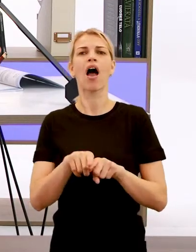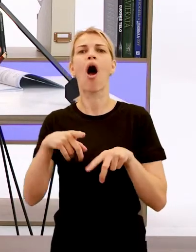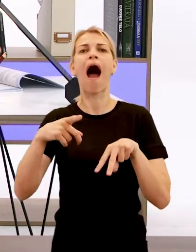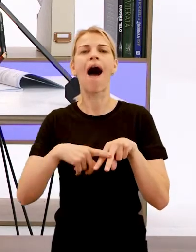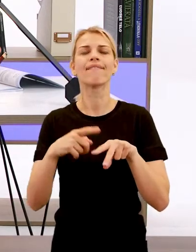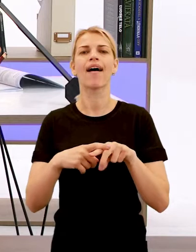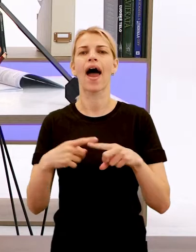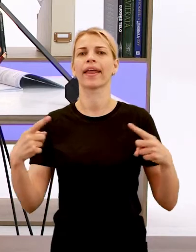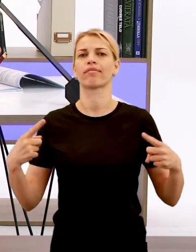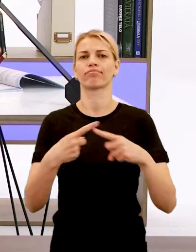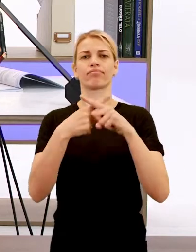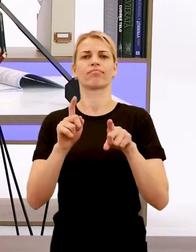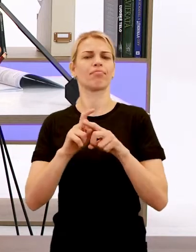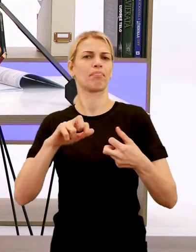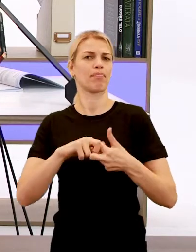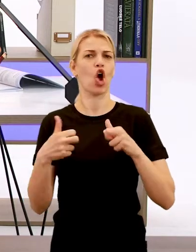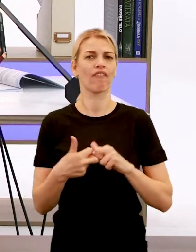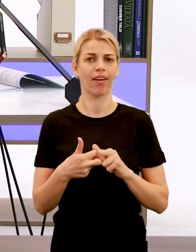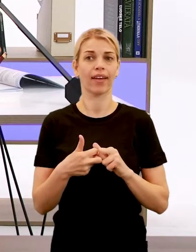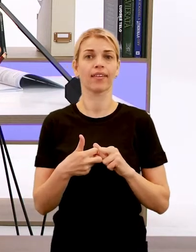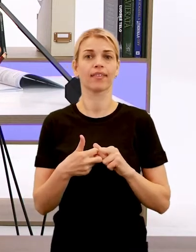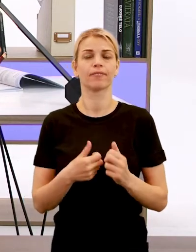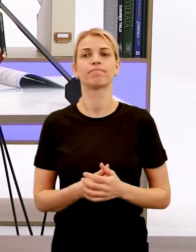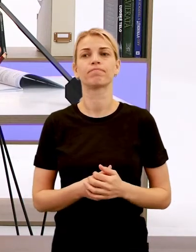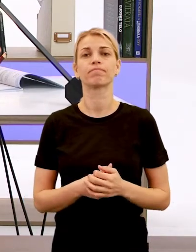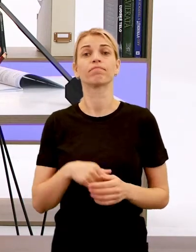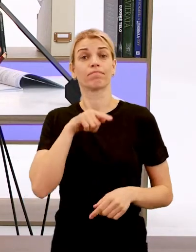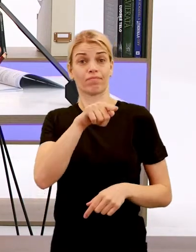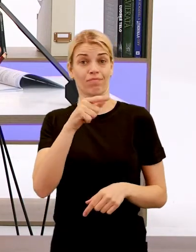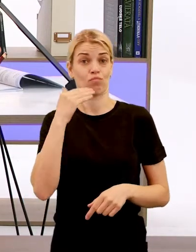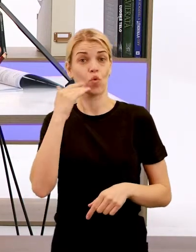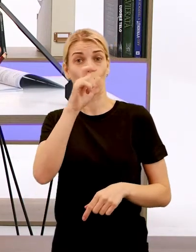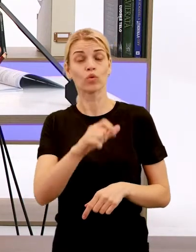avármi. A tento človek sa volal Samo.